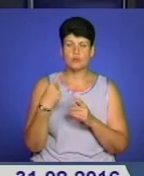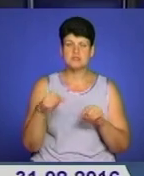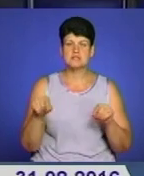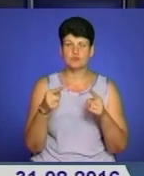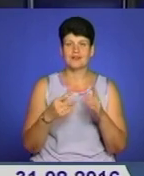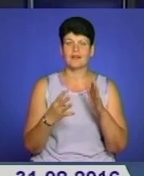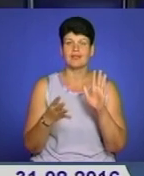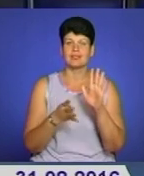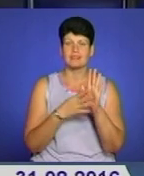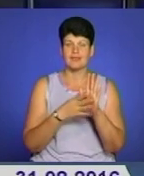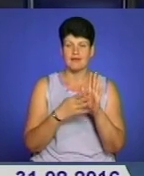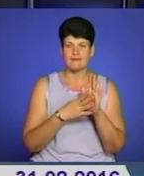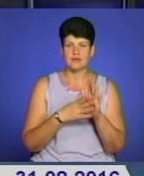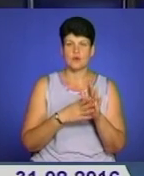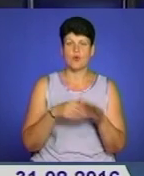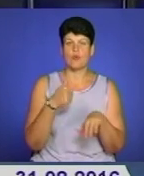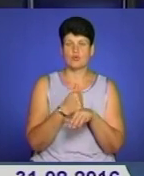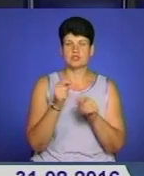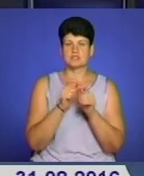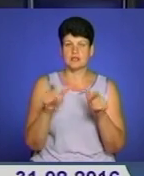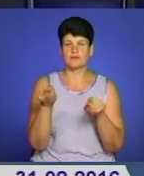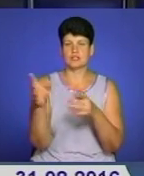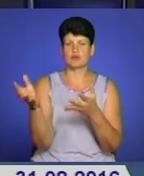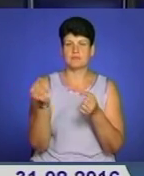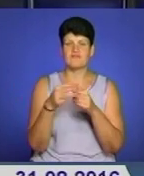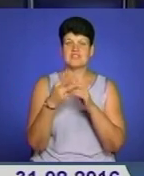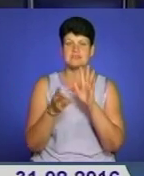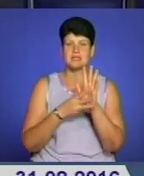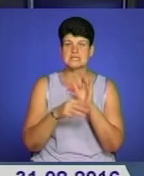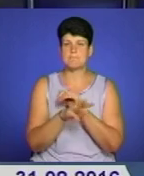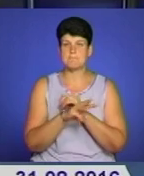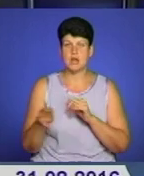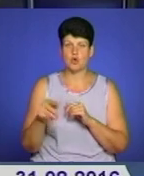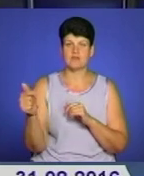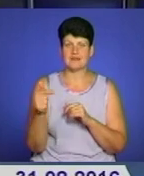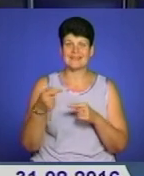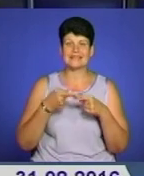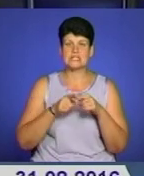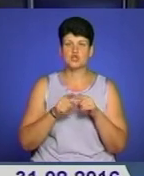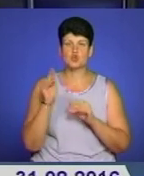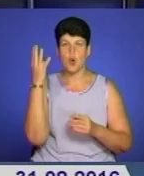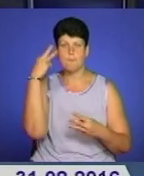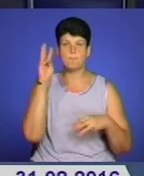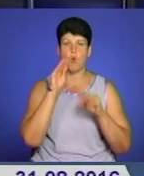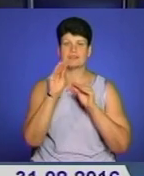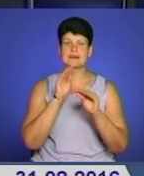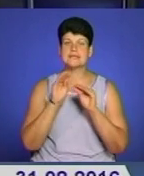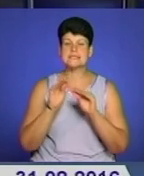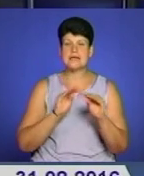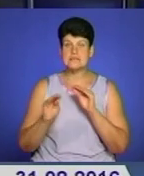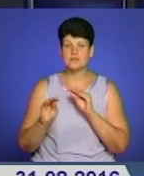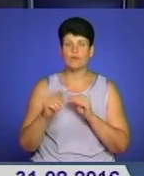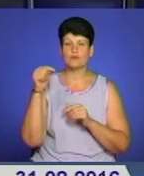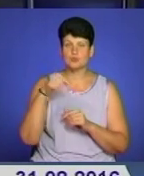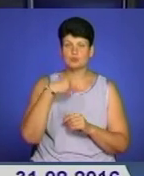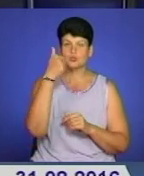упорних шкіл. До кінця року вони отримують 18 мільйонів гривень на технічну модернізацію. Також цьогоріч загальноосвітні навчальні